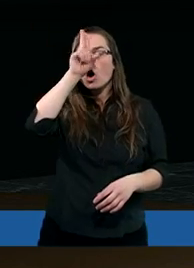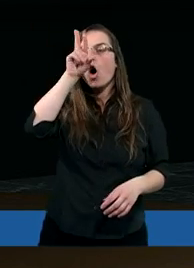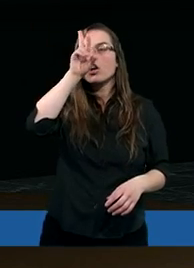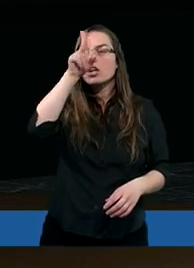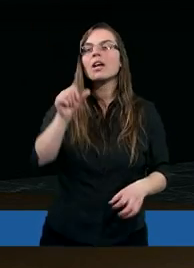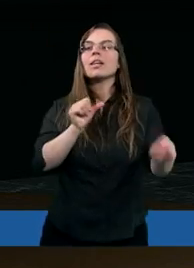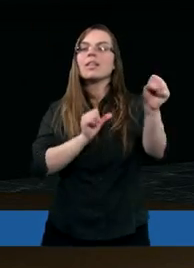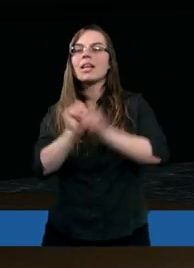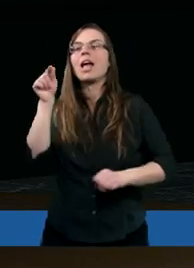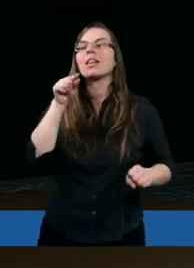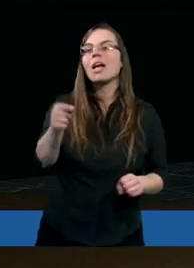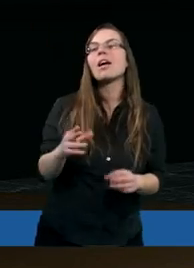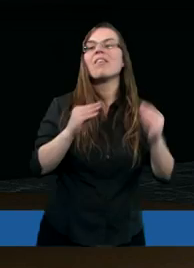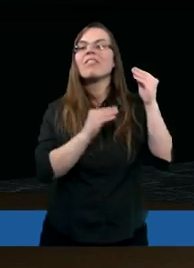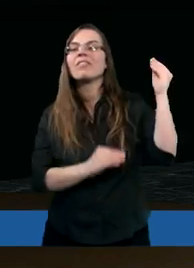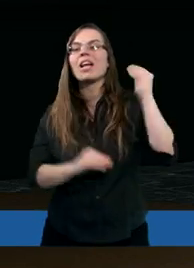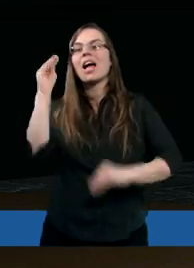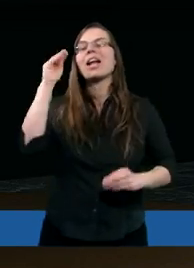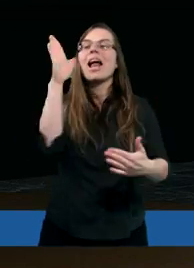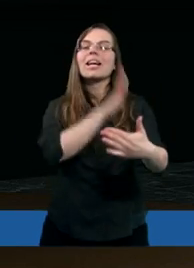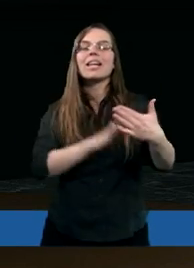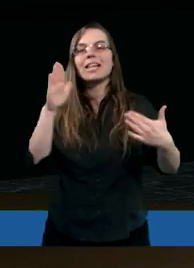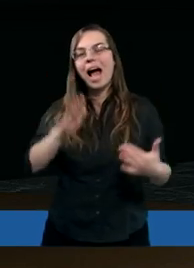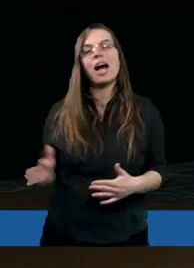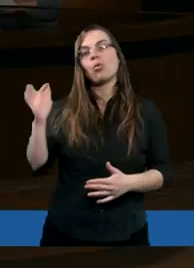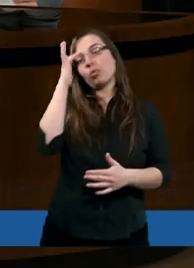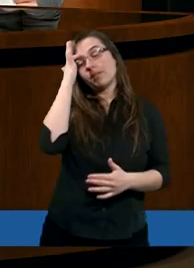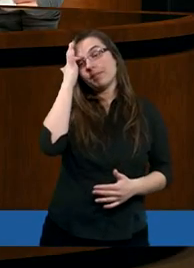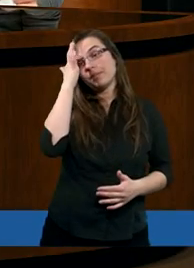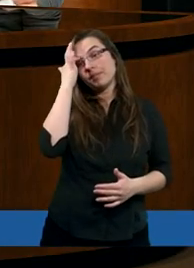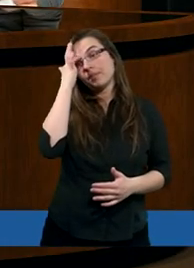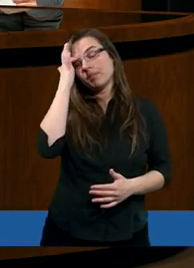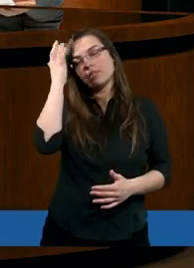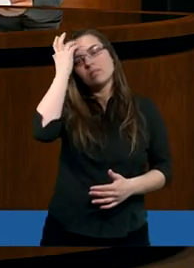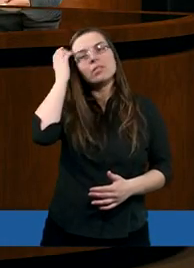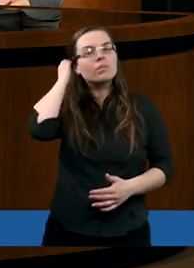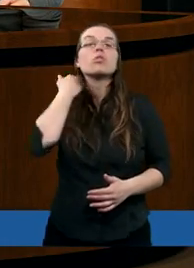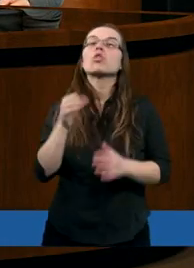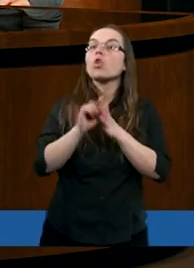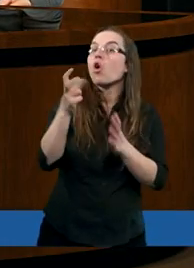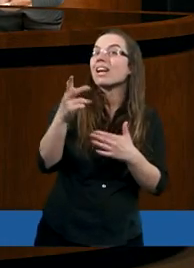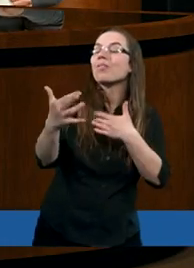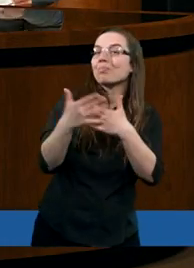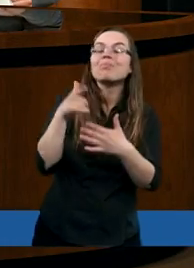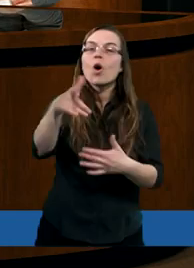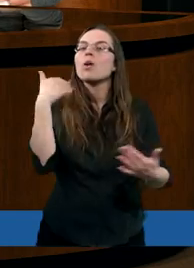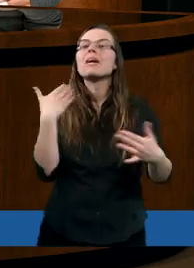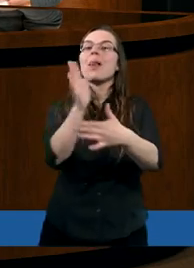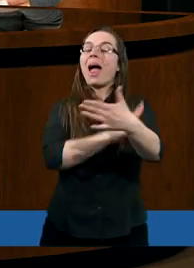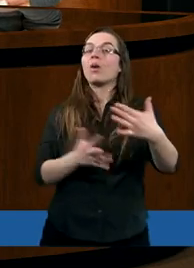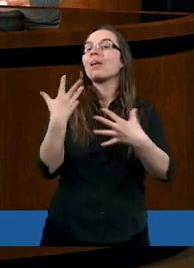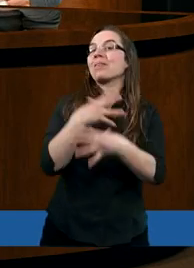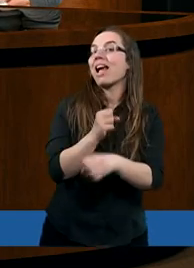roztropny jest ten wielki naród. Jakie to cudowne. Oni byli narodem